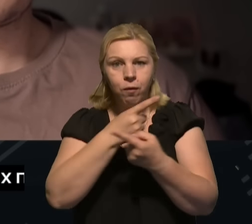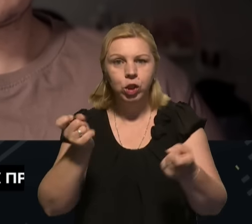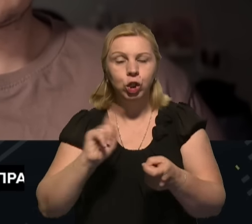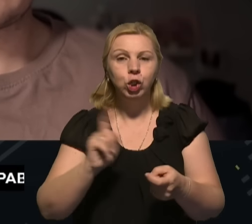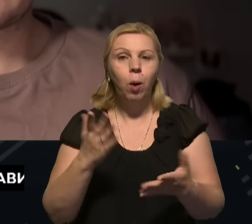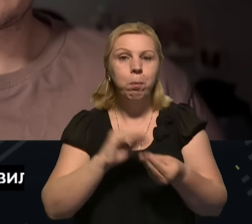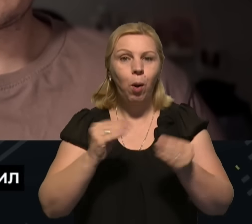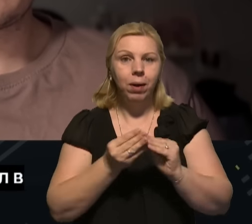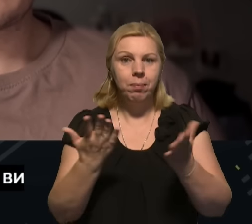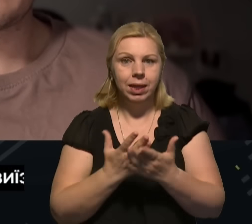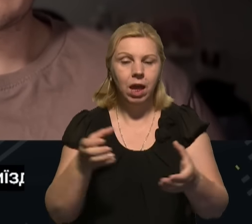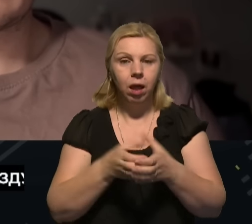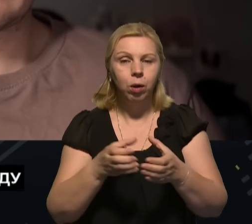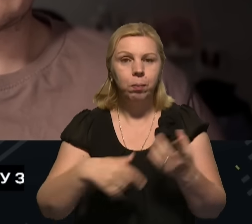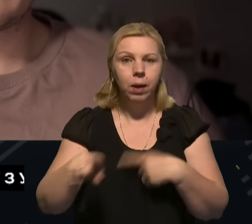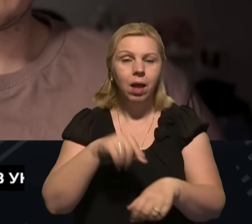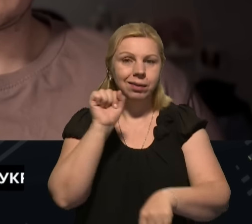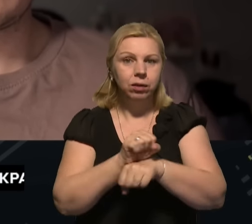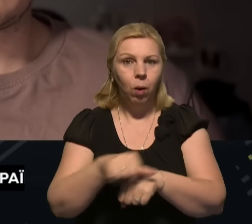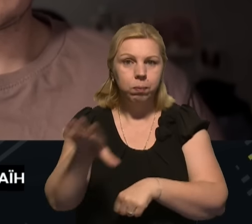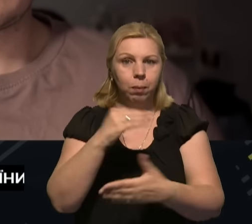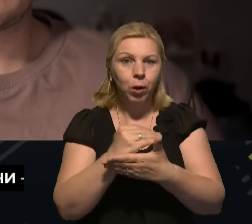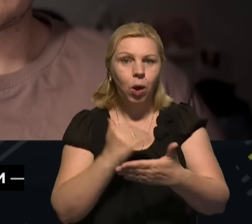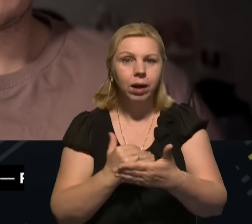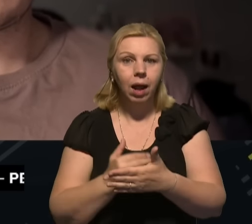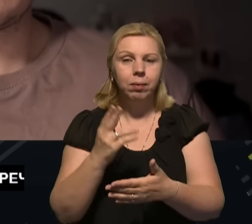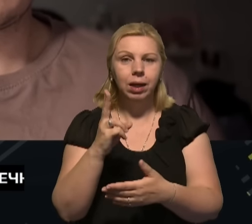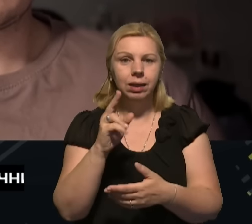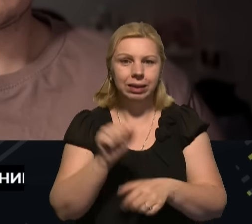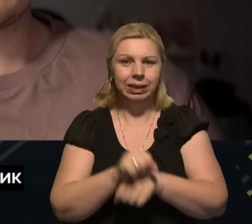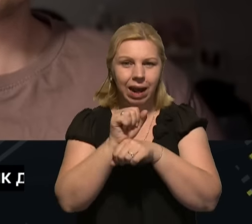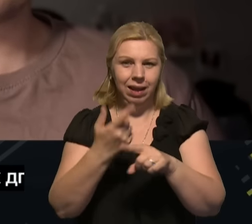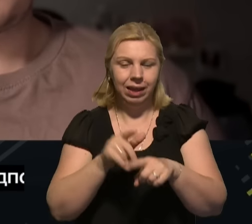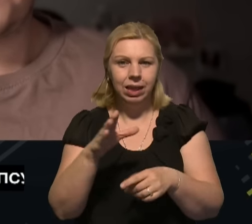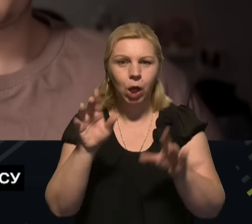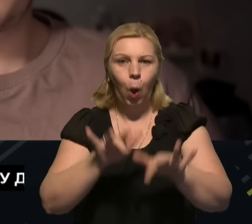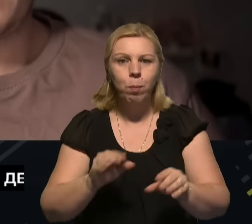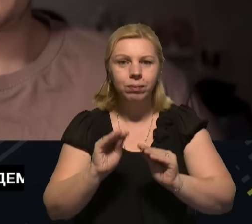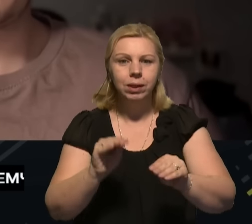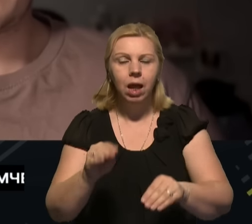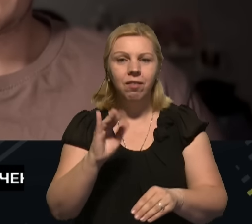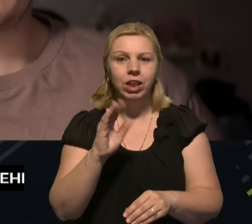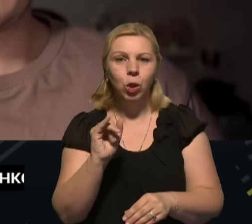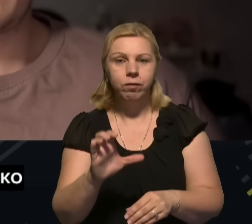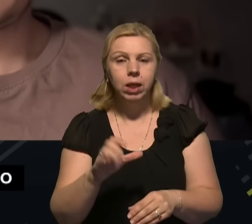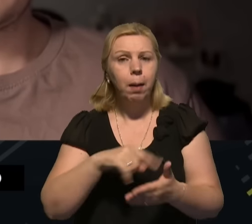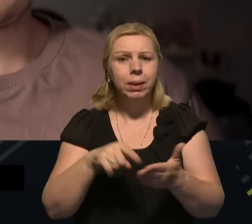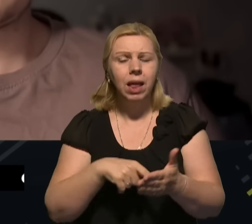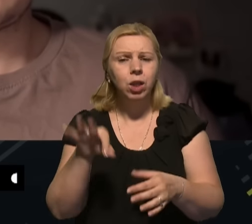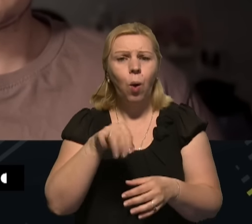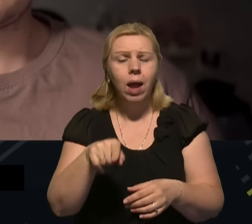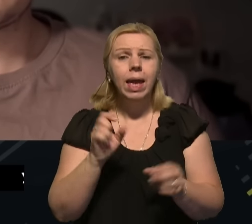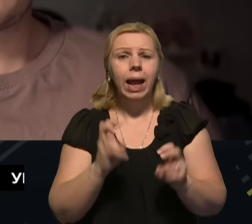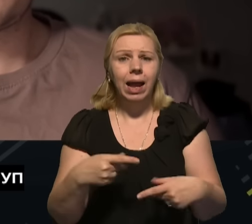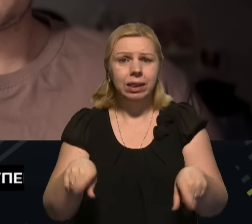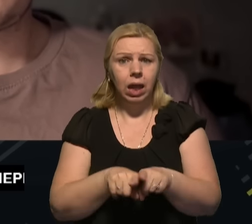збій у роботі компанії у всьому світі стався через програмне забезпечення CrowdStrike, яке встановлене на комп'ютерах з Windows. Питання з приводу того, як